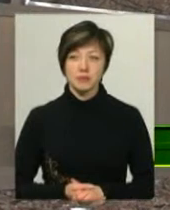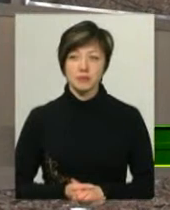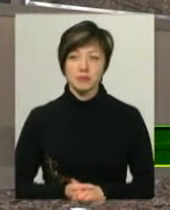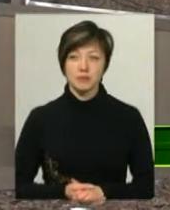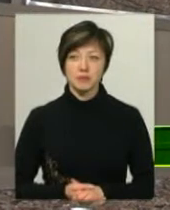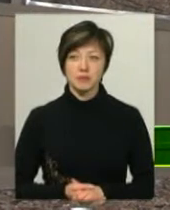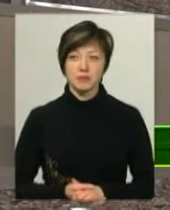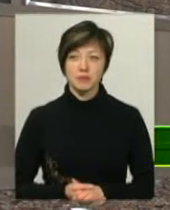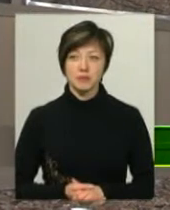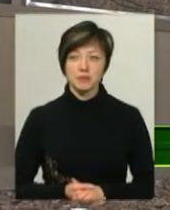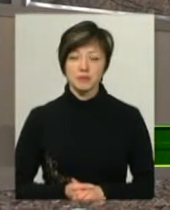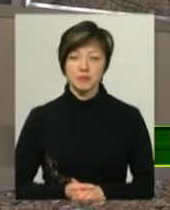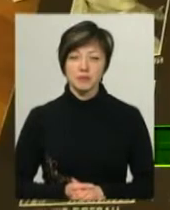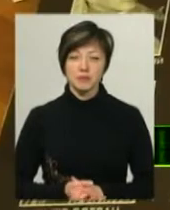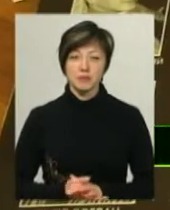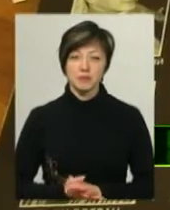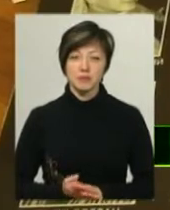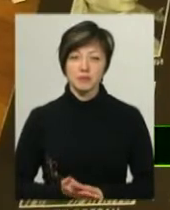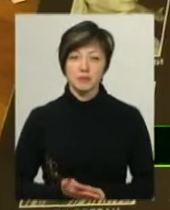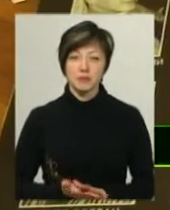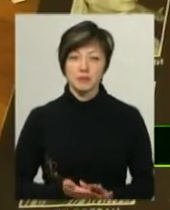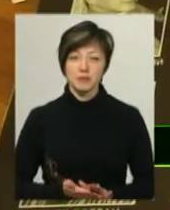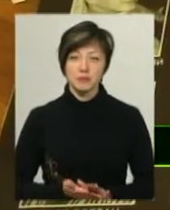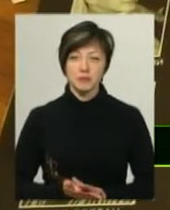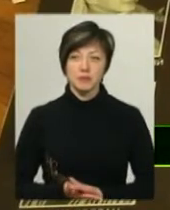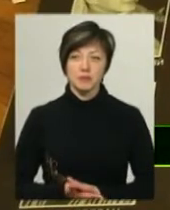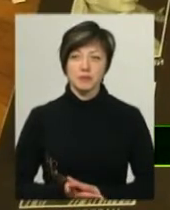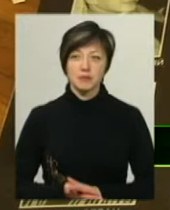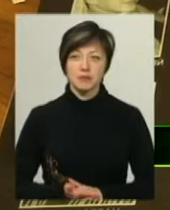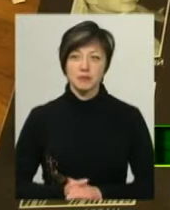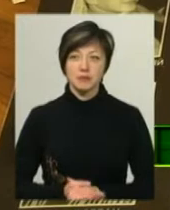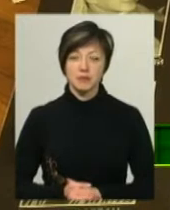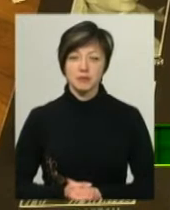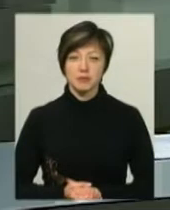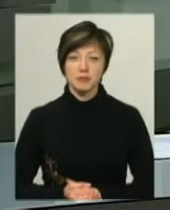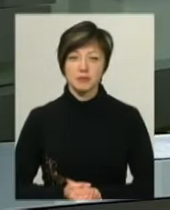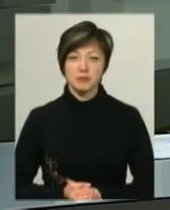підозрюваному у пошкодженні меморіальної дошки героям Небесної Сотні обрали запобіжний захід.